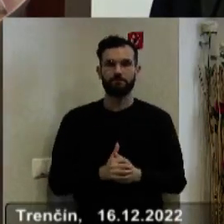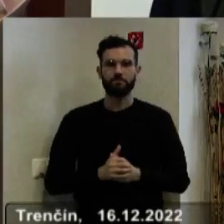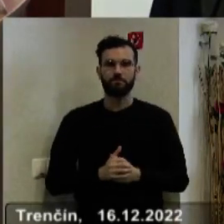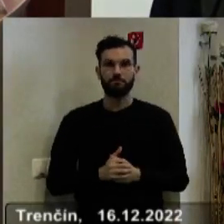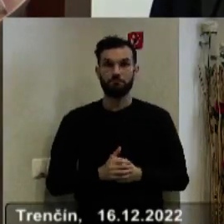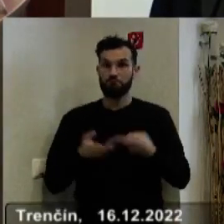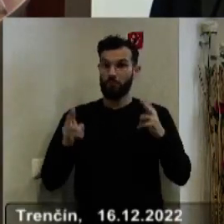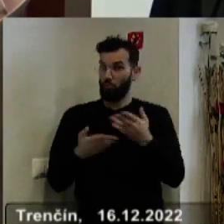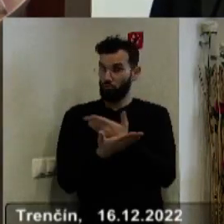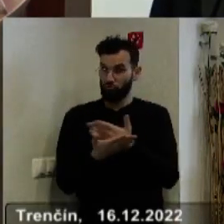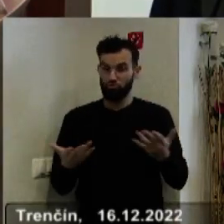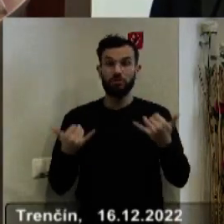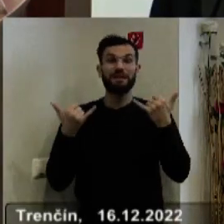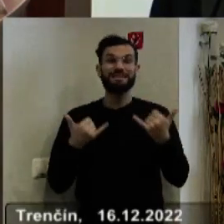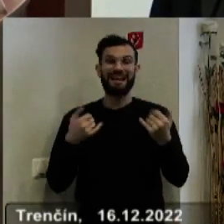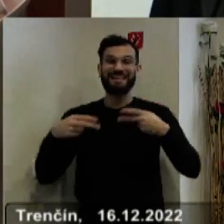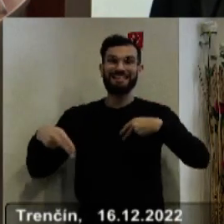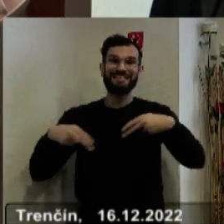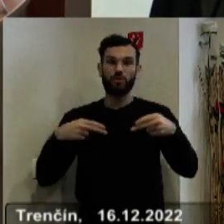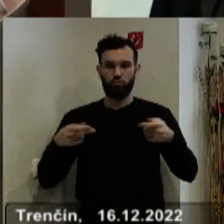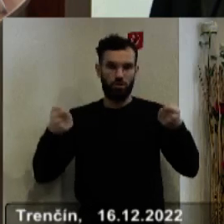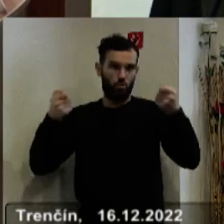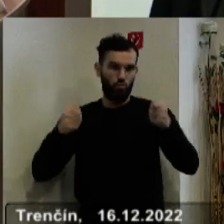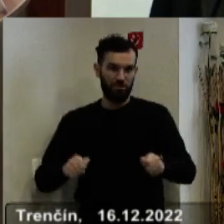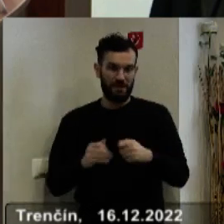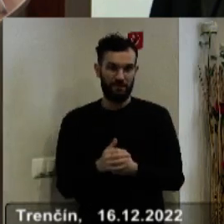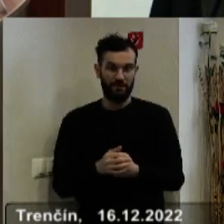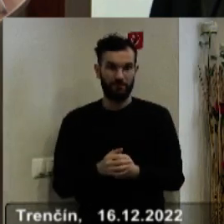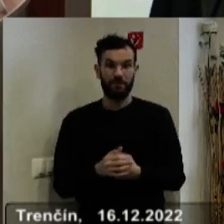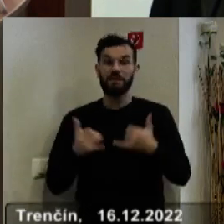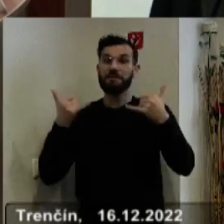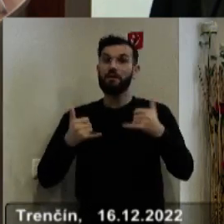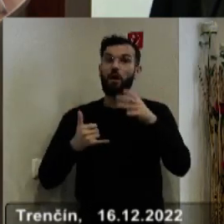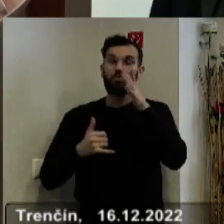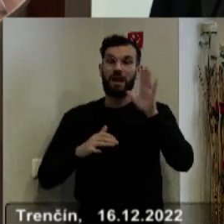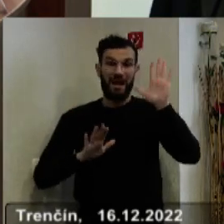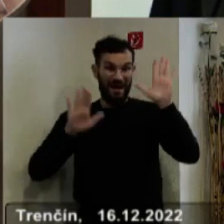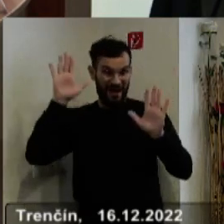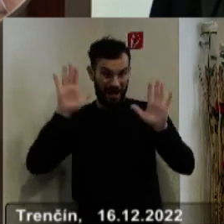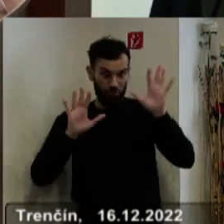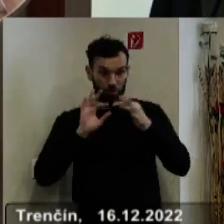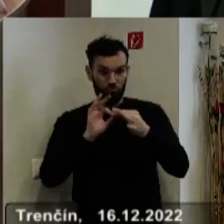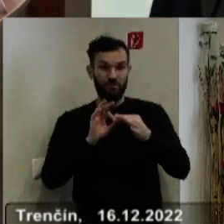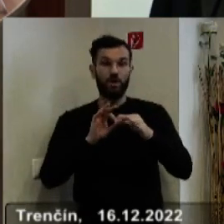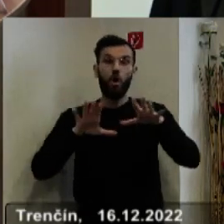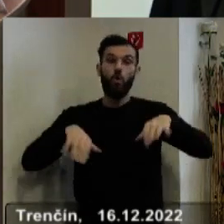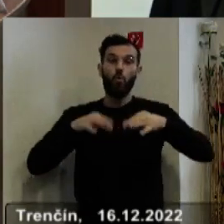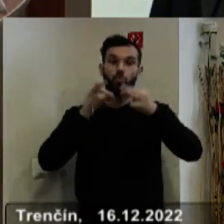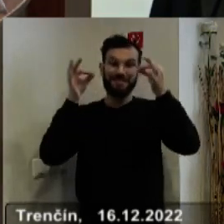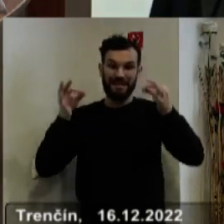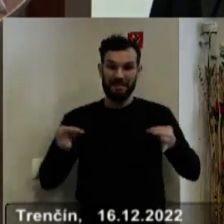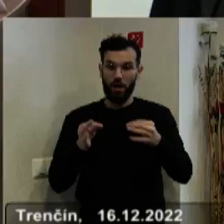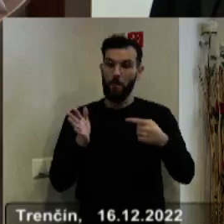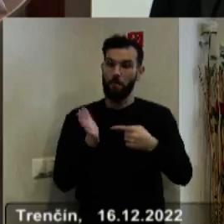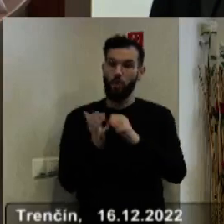Ak nie, tak už zatváram možnosť hlasiť sa do diskusie a budeme hlasovať o uznesení pod bodom číslo